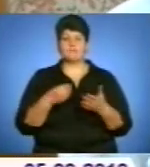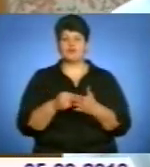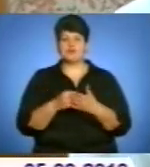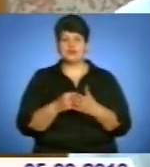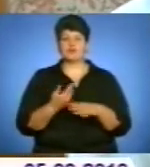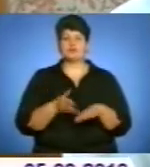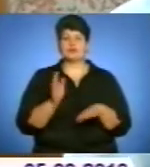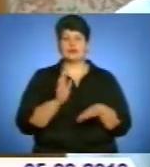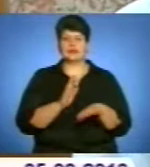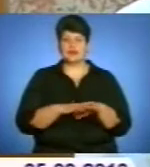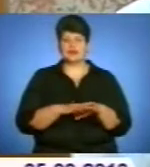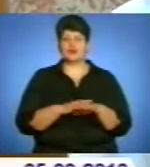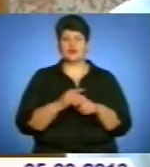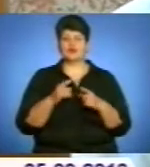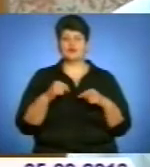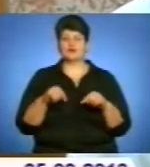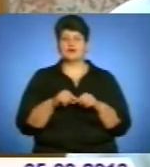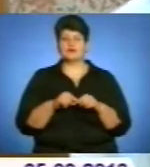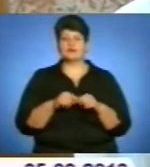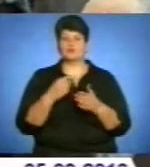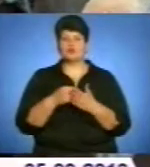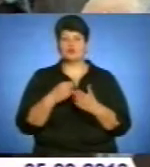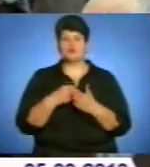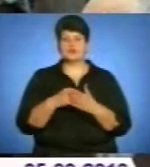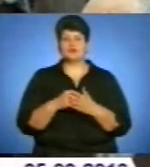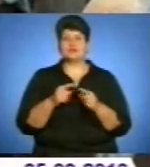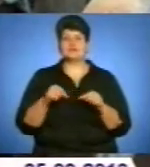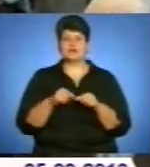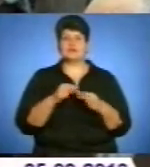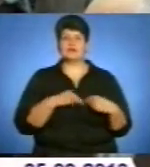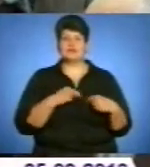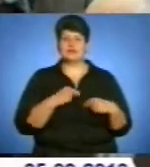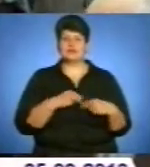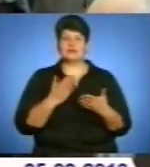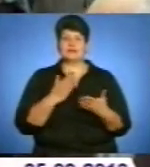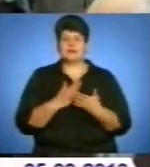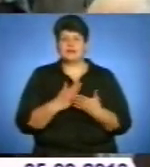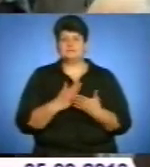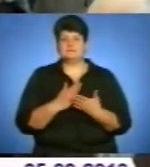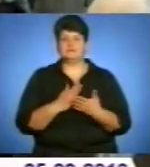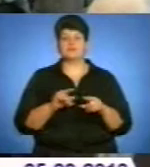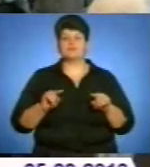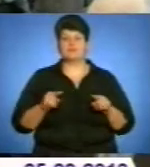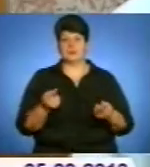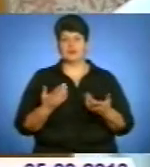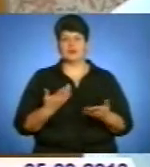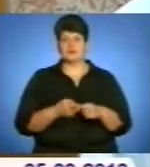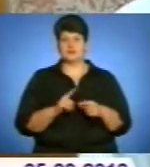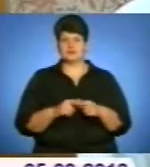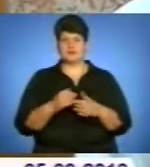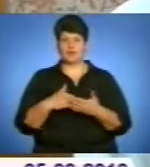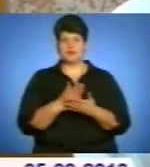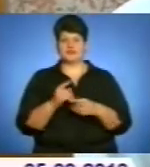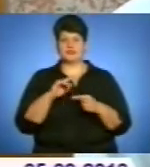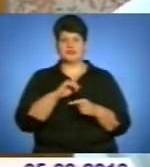функціонування організацій та установ бюджетної сфери працівники яких стали заручниками позиції політичних сил. Я хочу вам